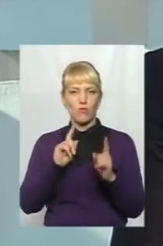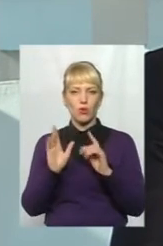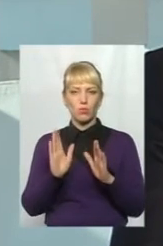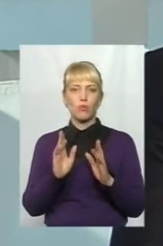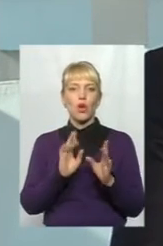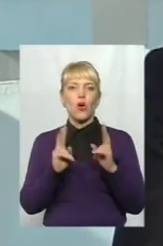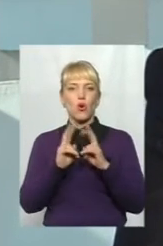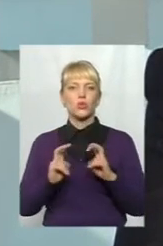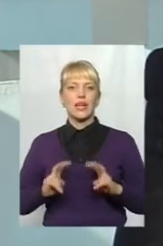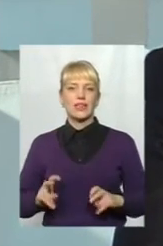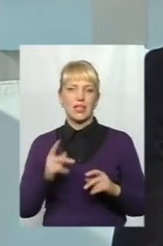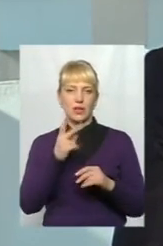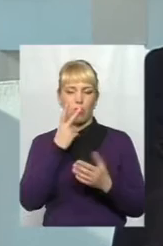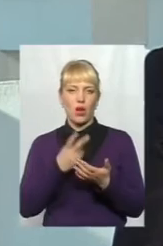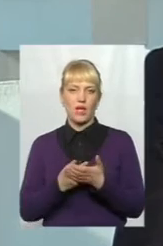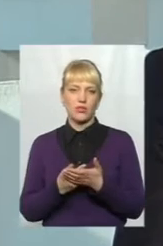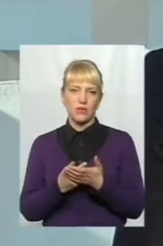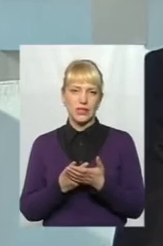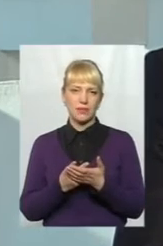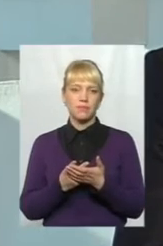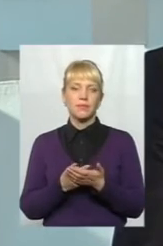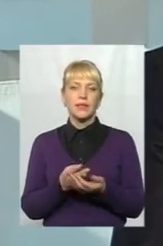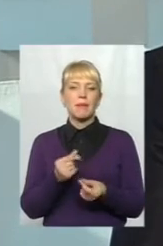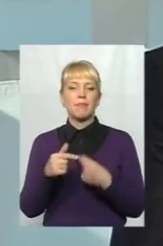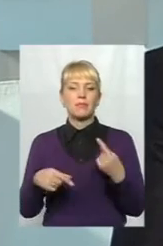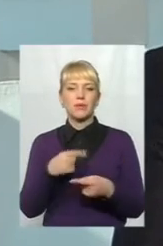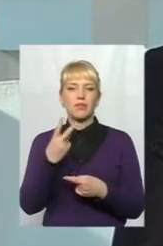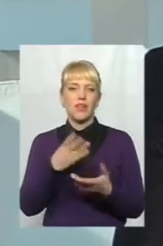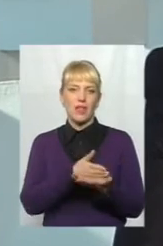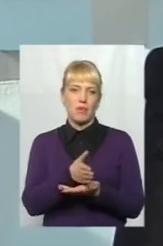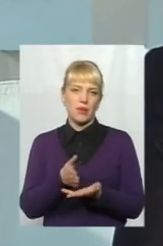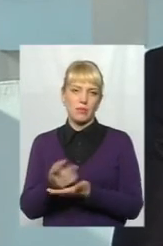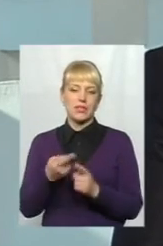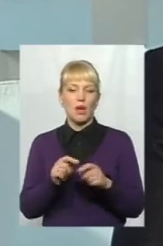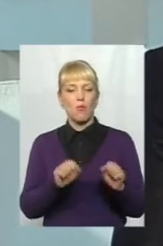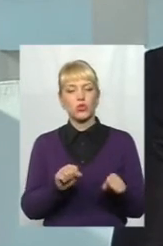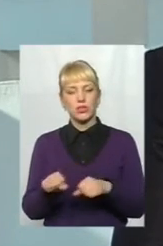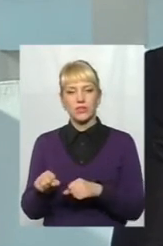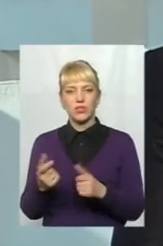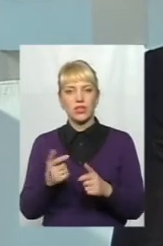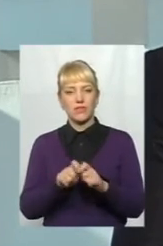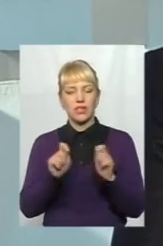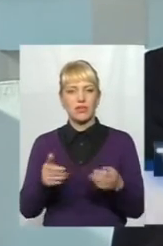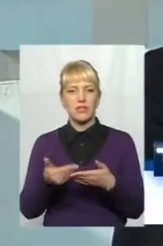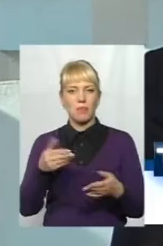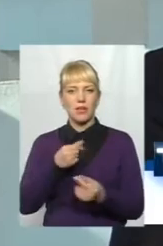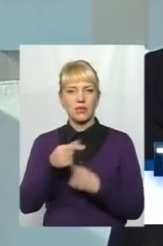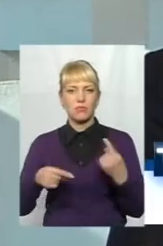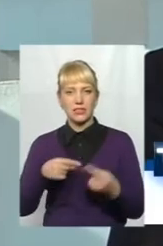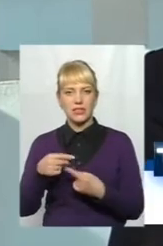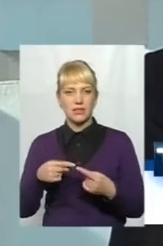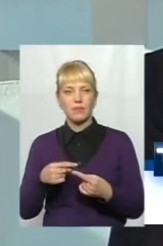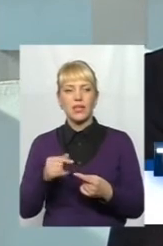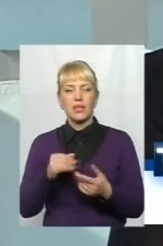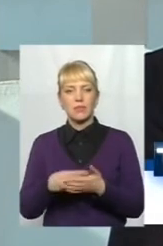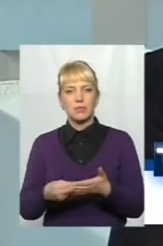розглядати і показувати підприємцям два напрямки. Це можливості, які відкриваються перед бізнесом, в тому числі, з